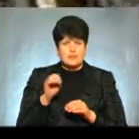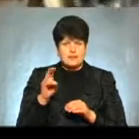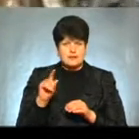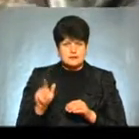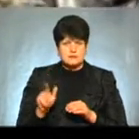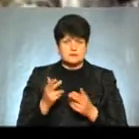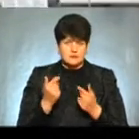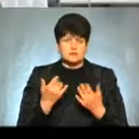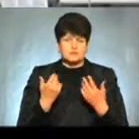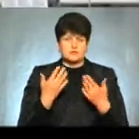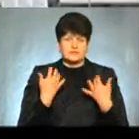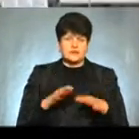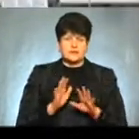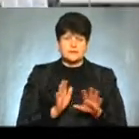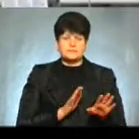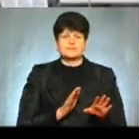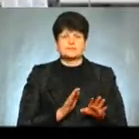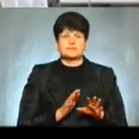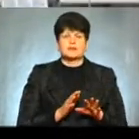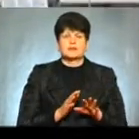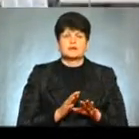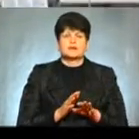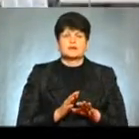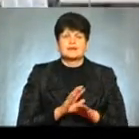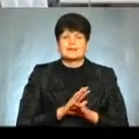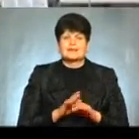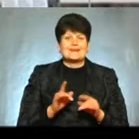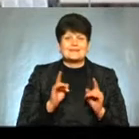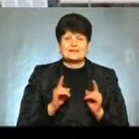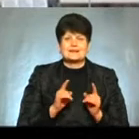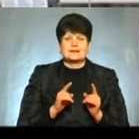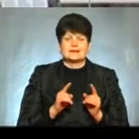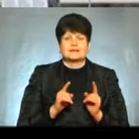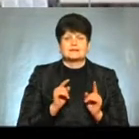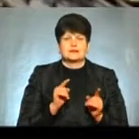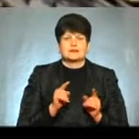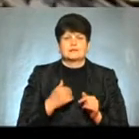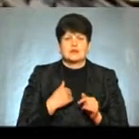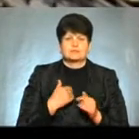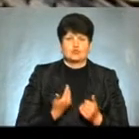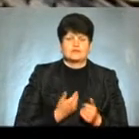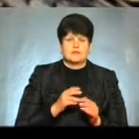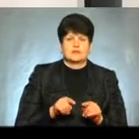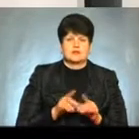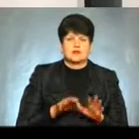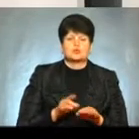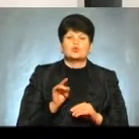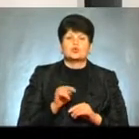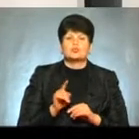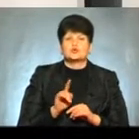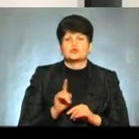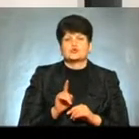вони втратили не ті, які там були, а ті, які в нас проживають Тому що